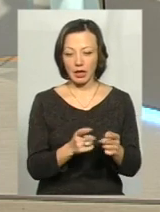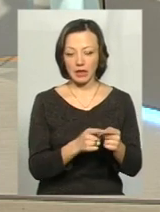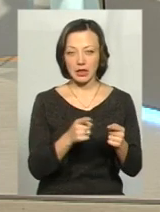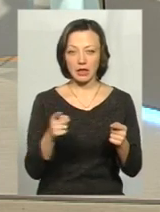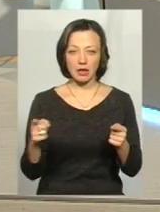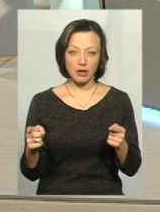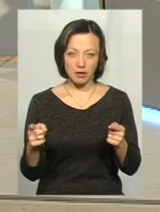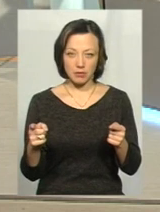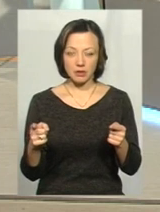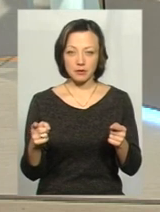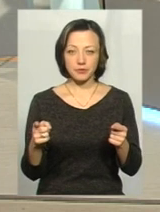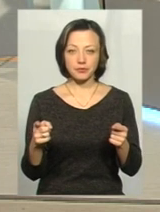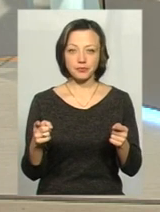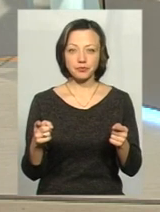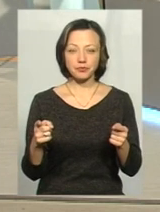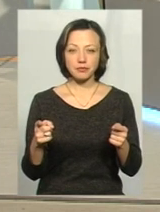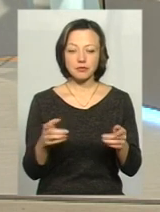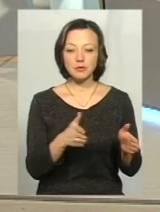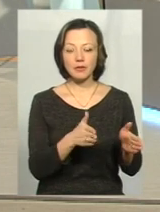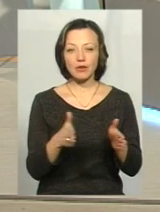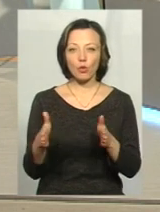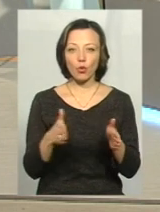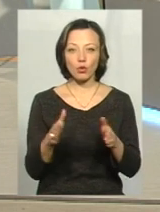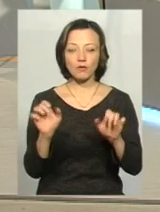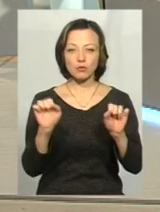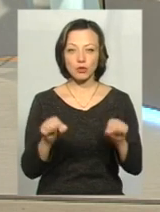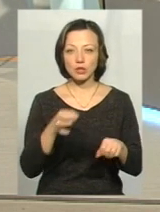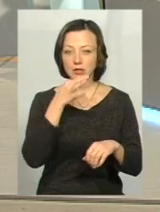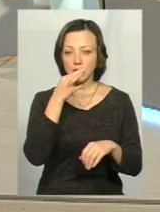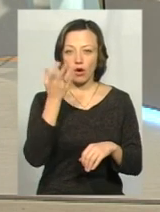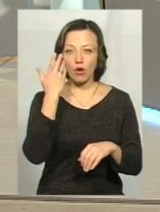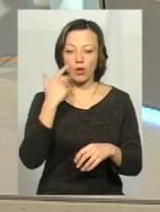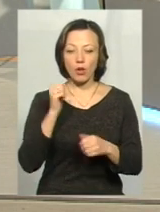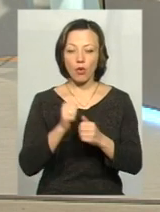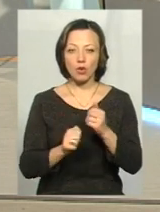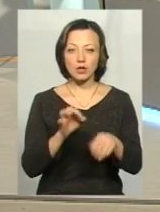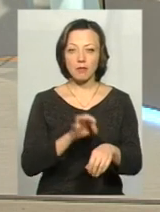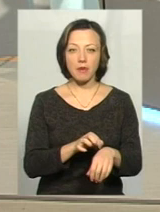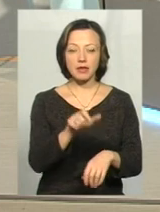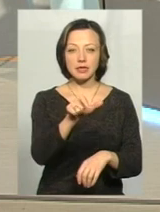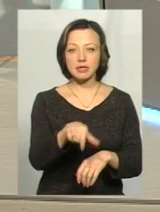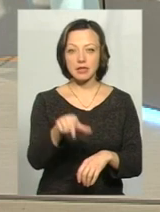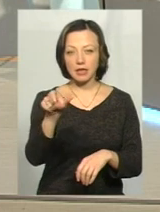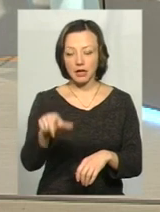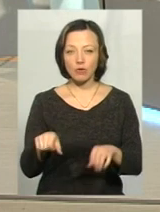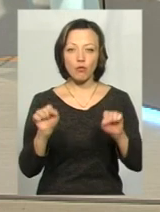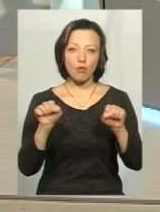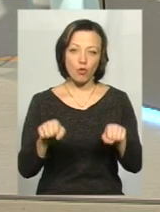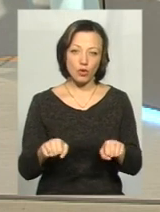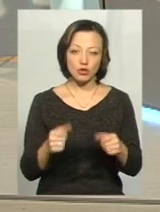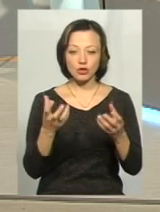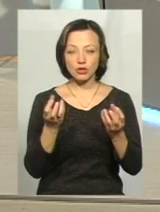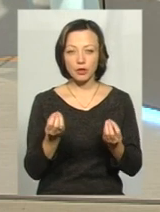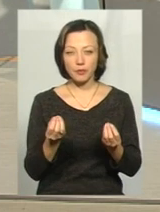проміжний період, підготовчий, можна сказати, період, коли кожен пацієнт, кожна людина може або